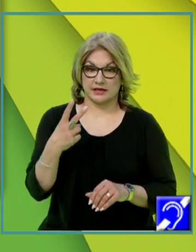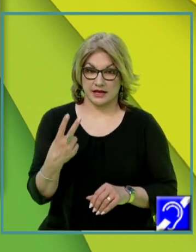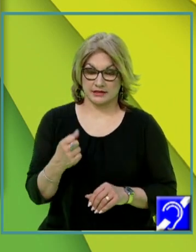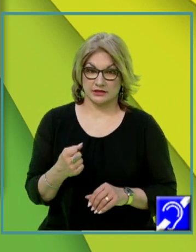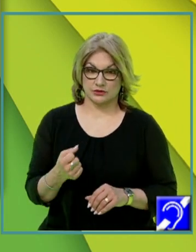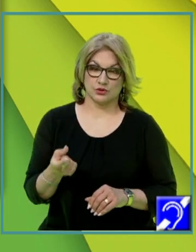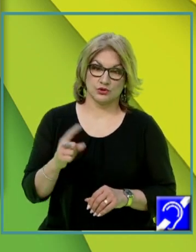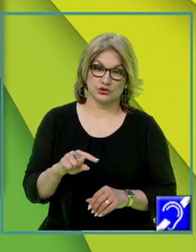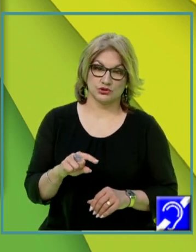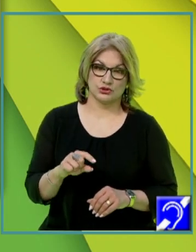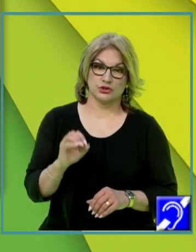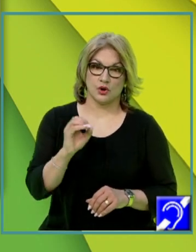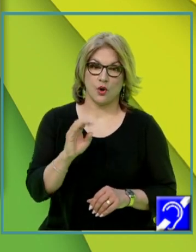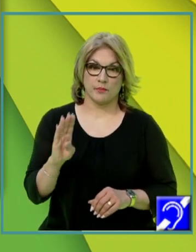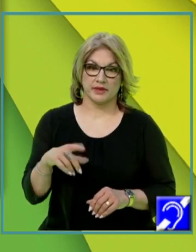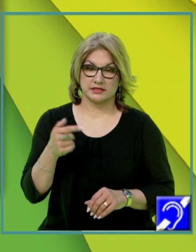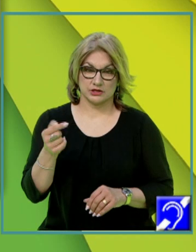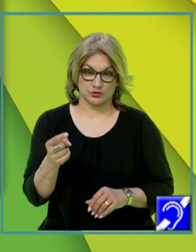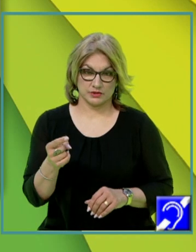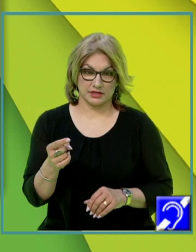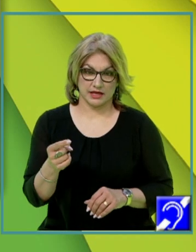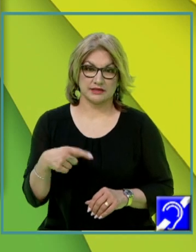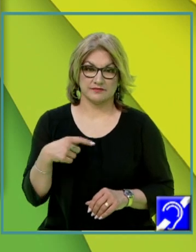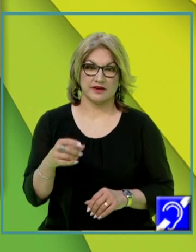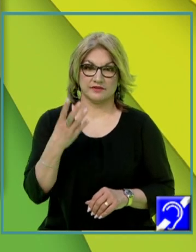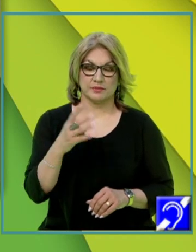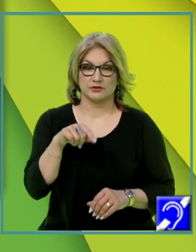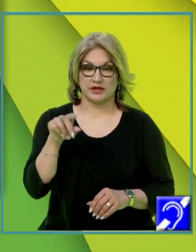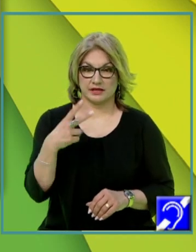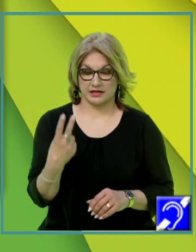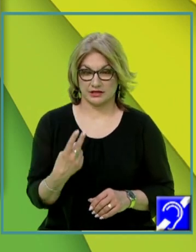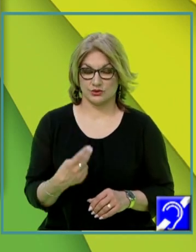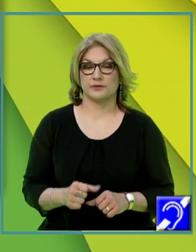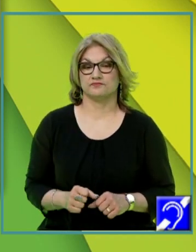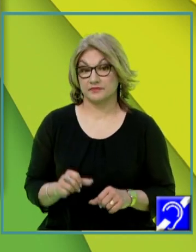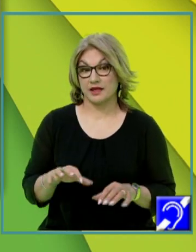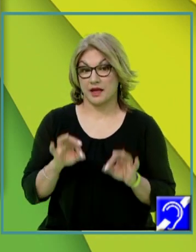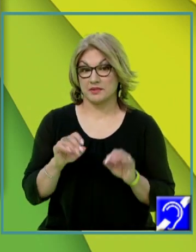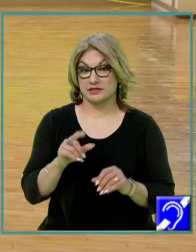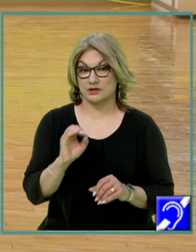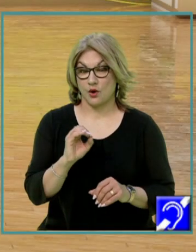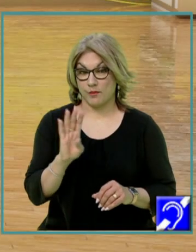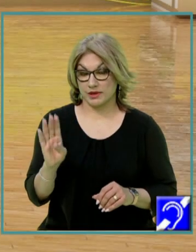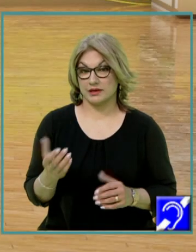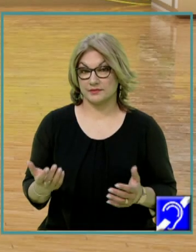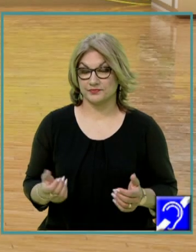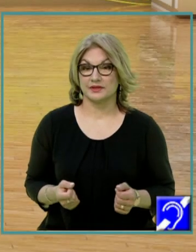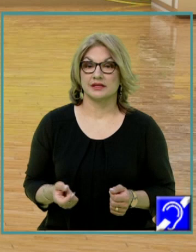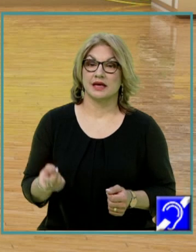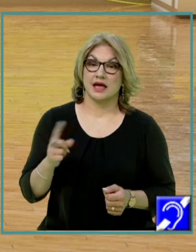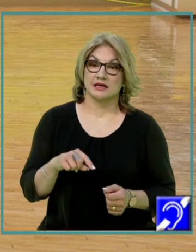Și OB-ul e pe jumătate. Deci, va fi 4 radical din 2. L-am găsit pe OB. Dacă l-am găsit pe OB,